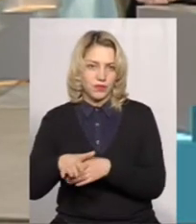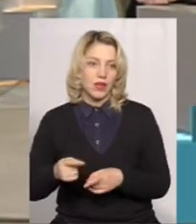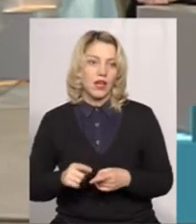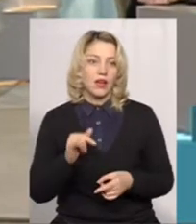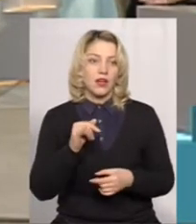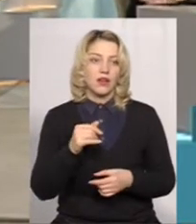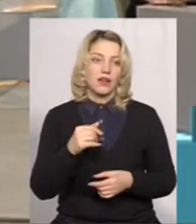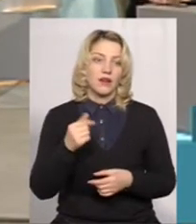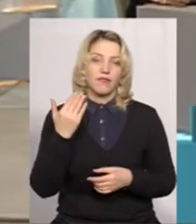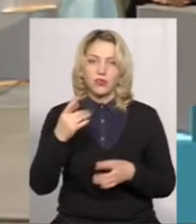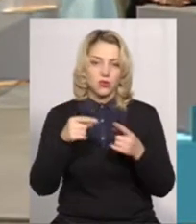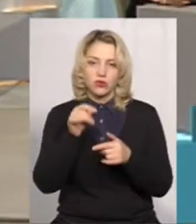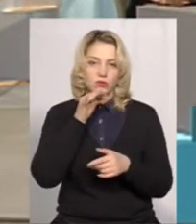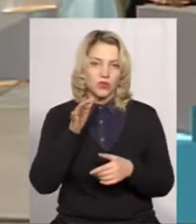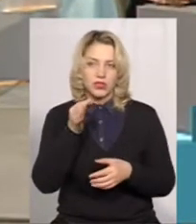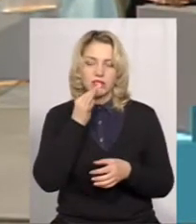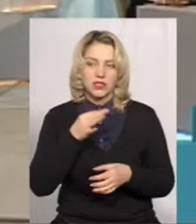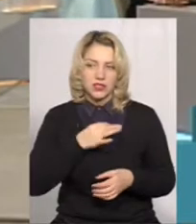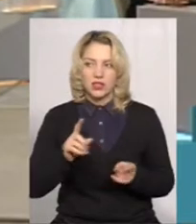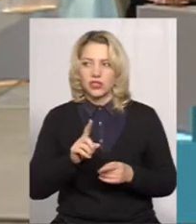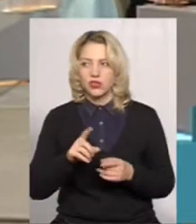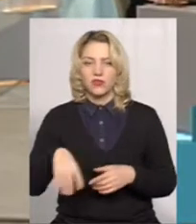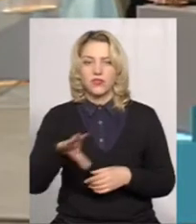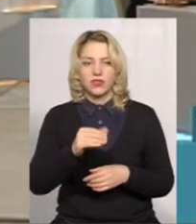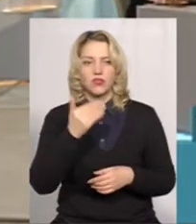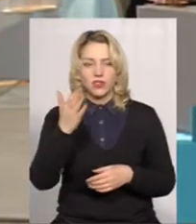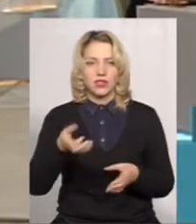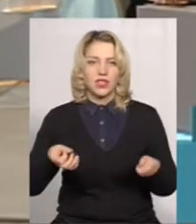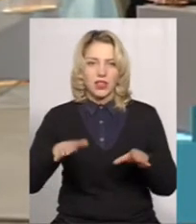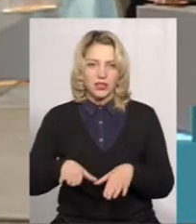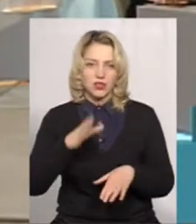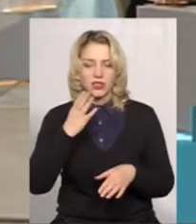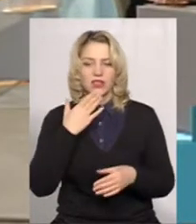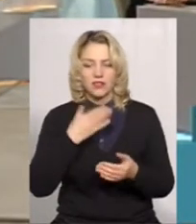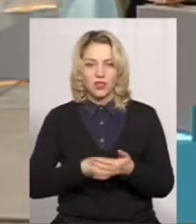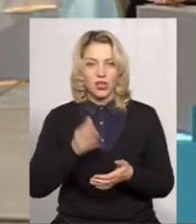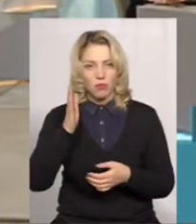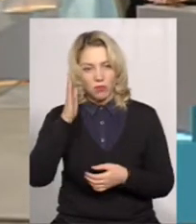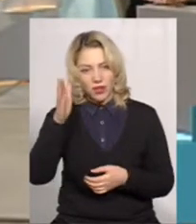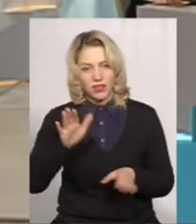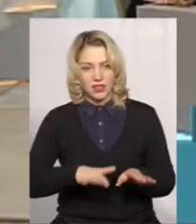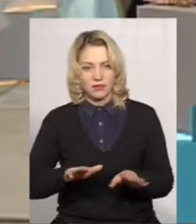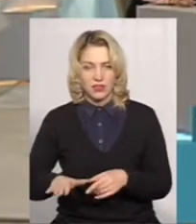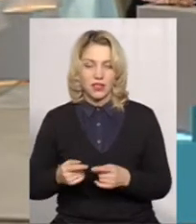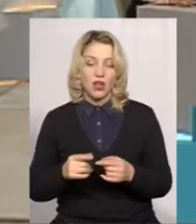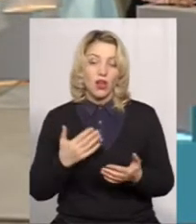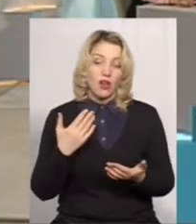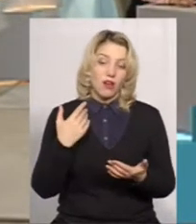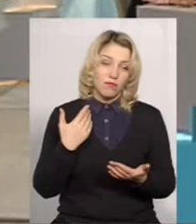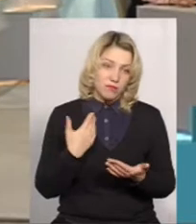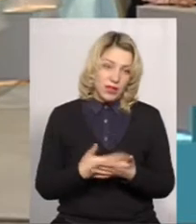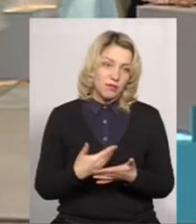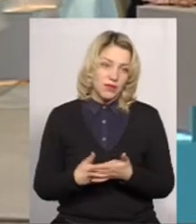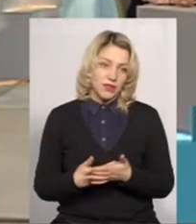сказати, що вони всі залишаться на своїх попередніх місцях. Орієнтовно так воно і